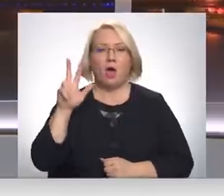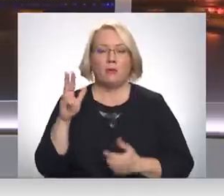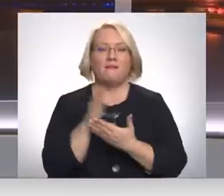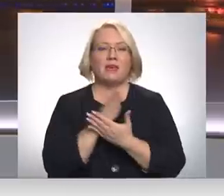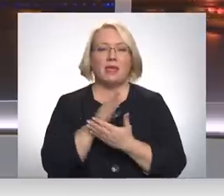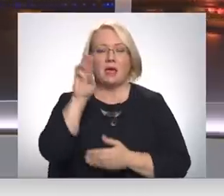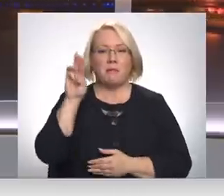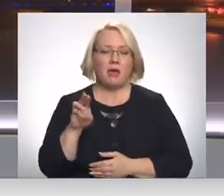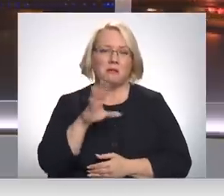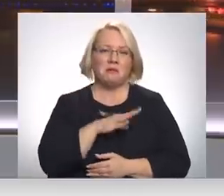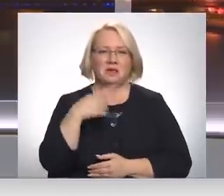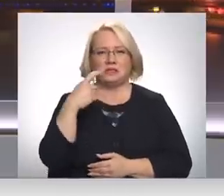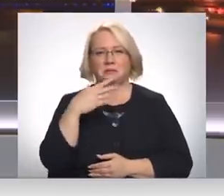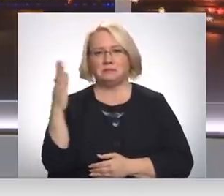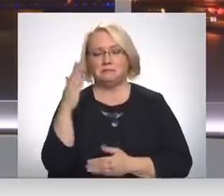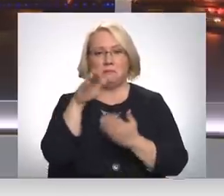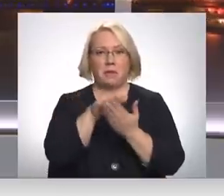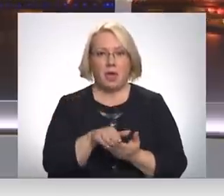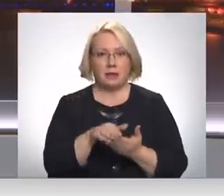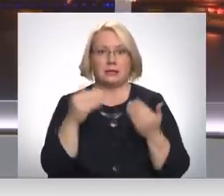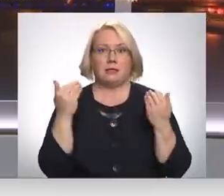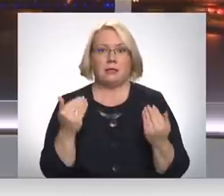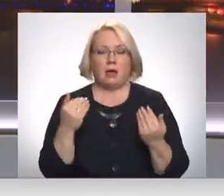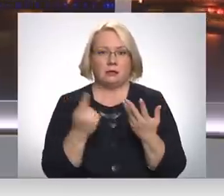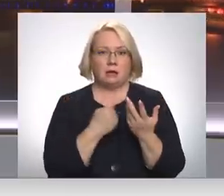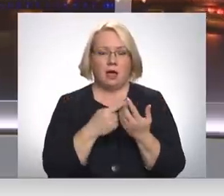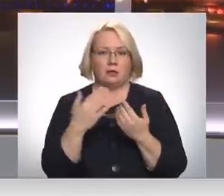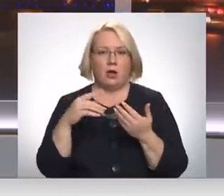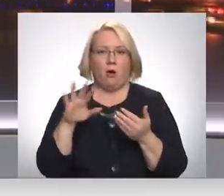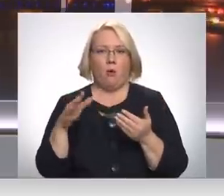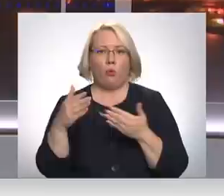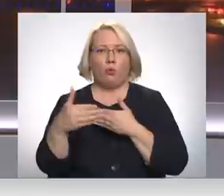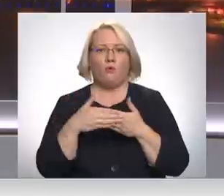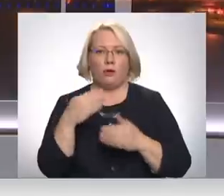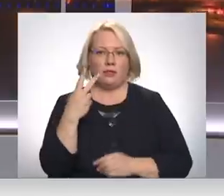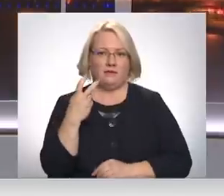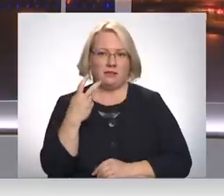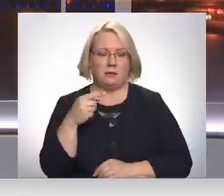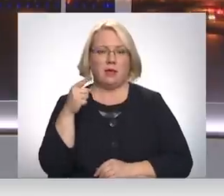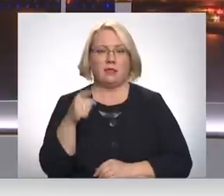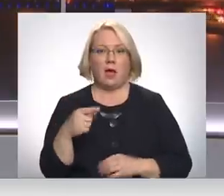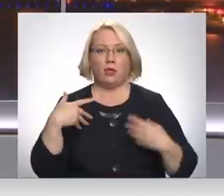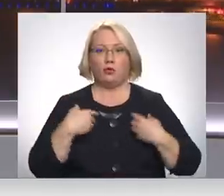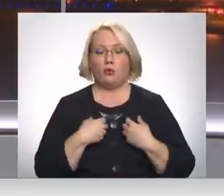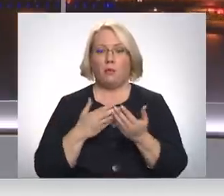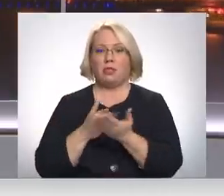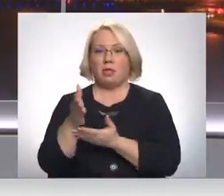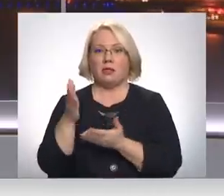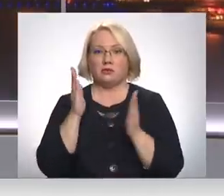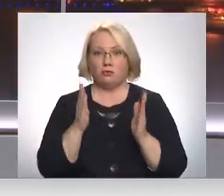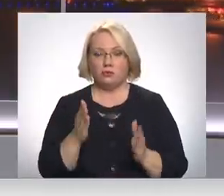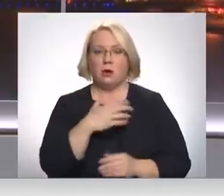mēnesī notika nedaudz pāris simtam bēru, bet tagad šis skaidrs jau tuvojas diviem simtiem. Ja šāda drūma tendence turpināsies,